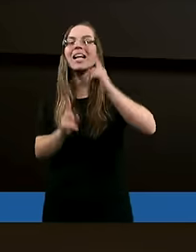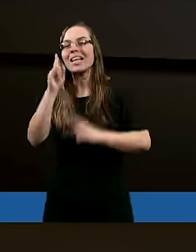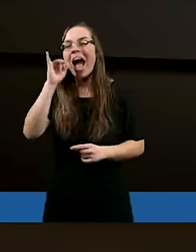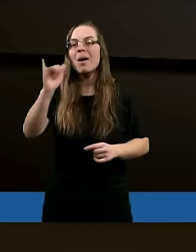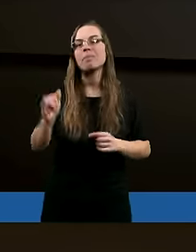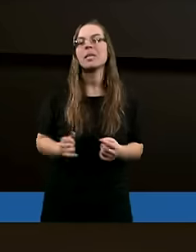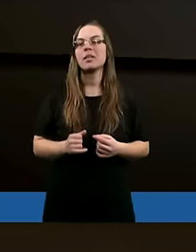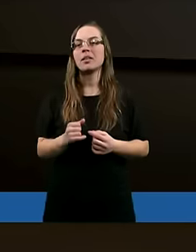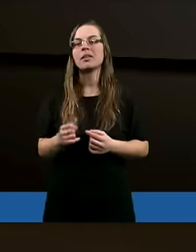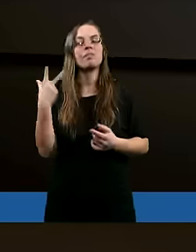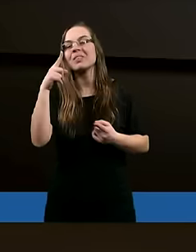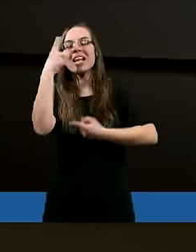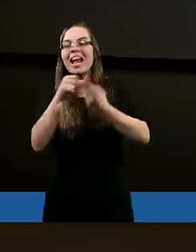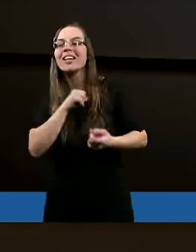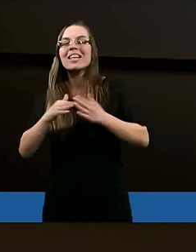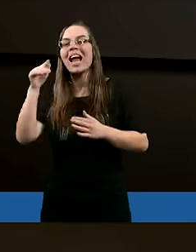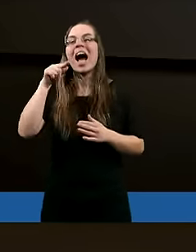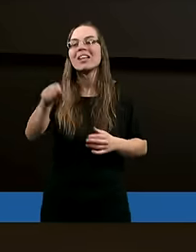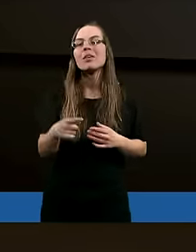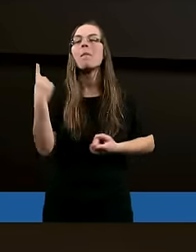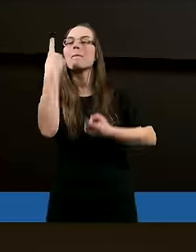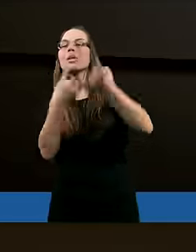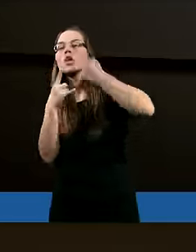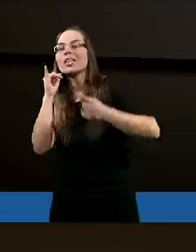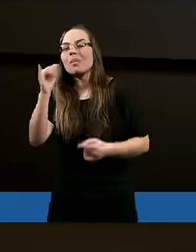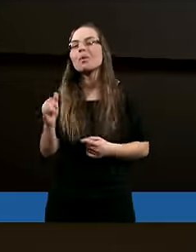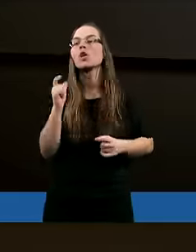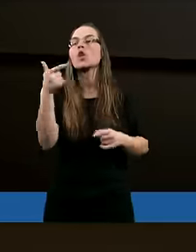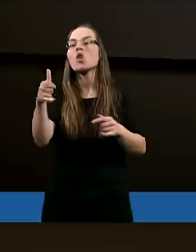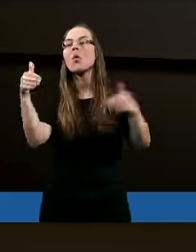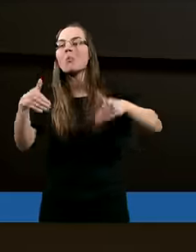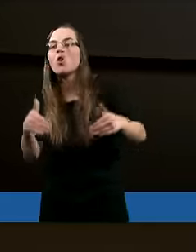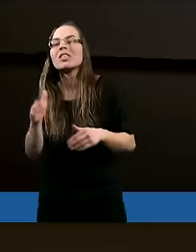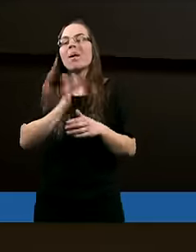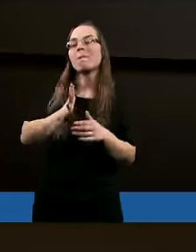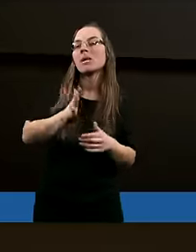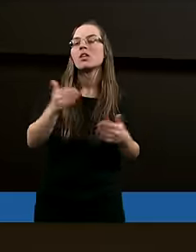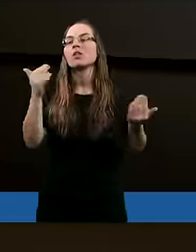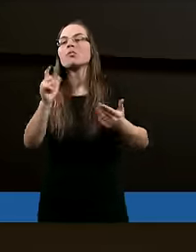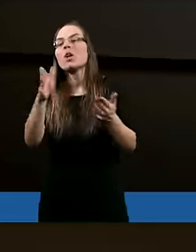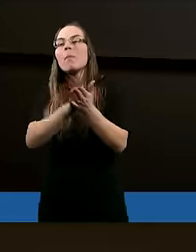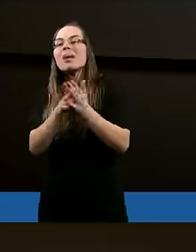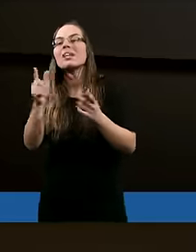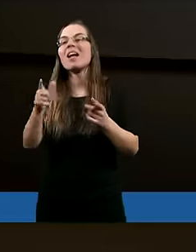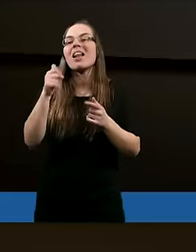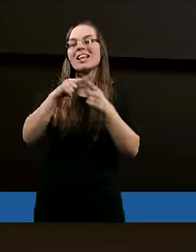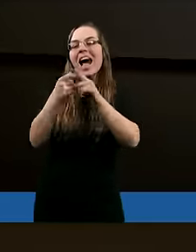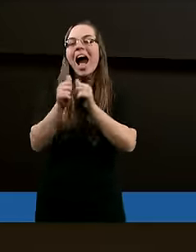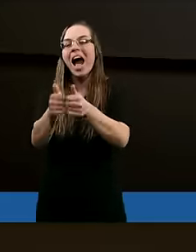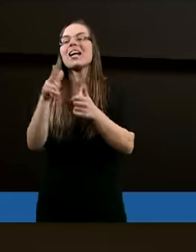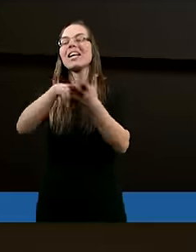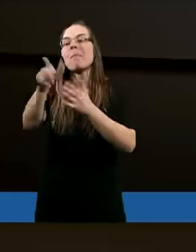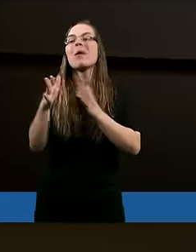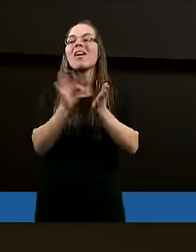nie zastanawiając się nad tym, myślimy, co to może być. Na pewno studium Biblii to bez dwóch zdań, na pewno